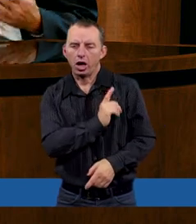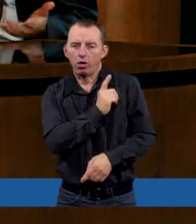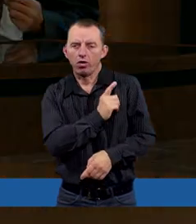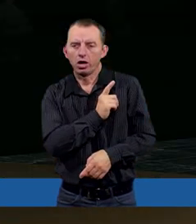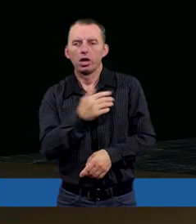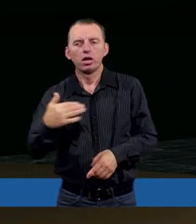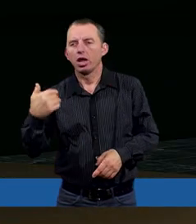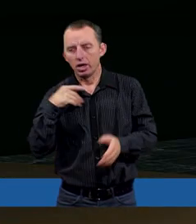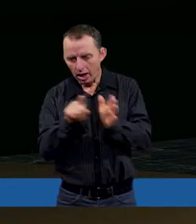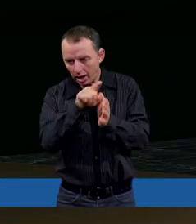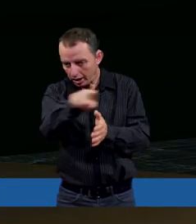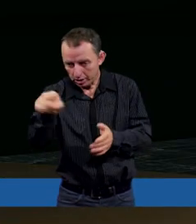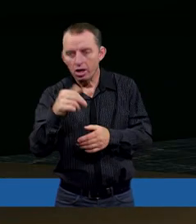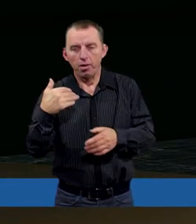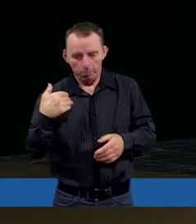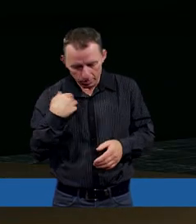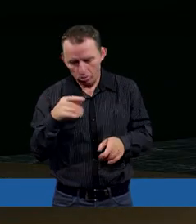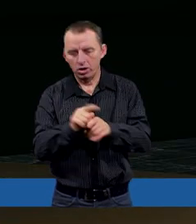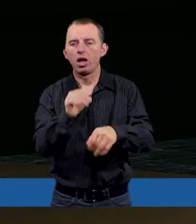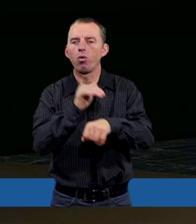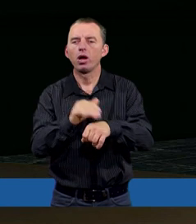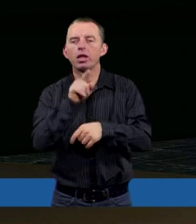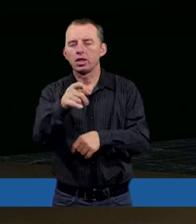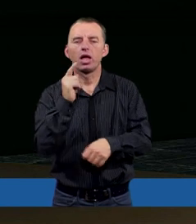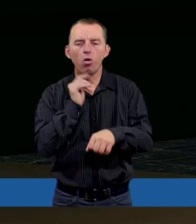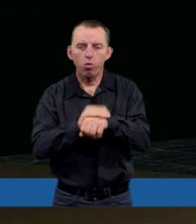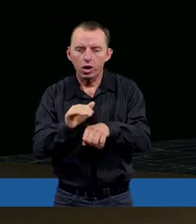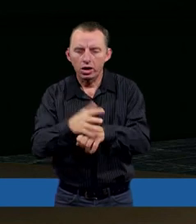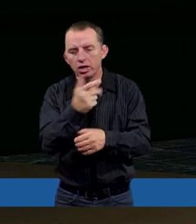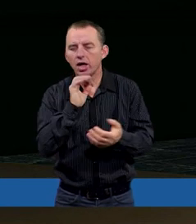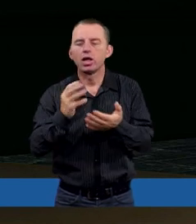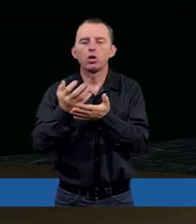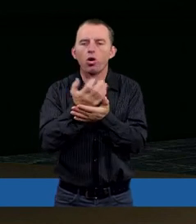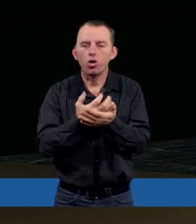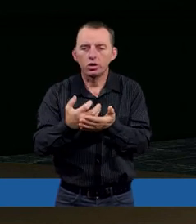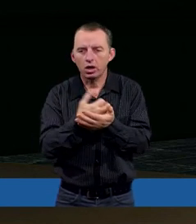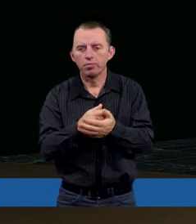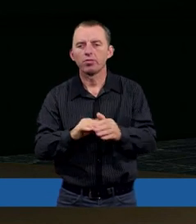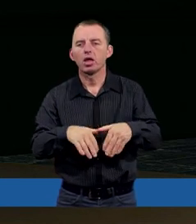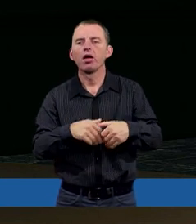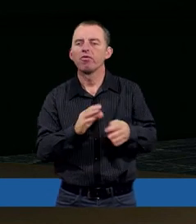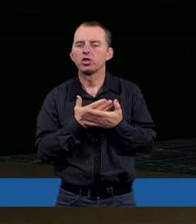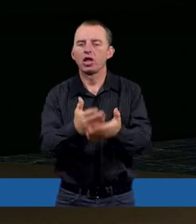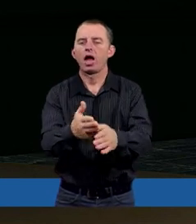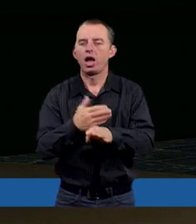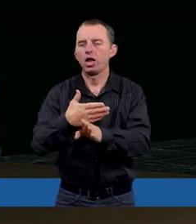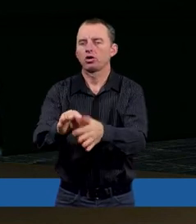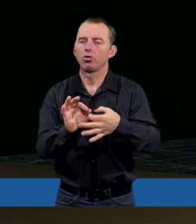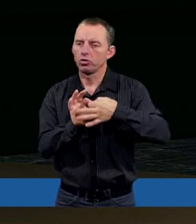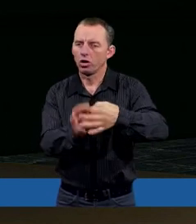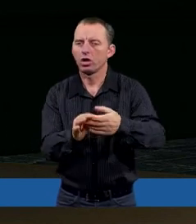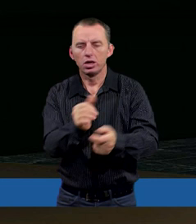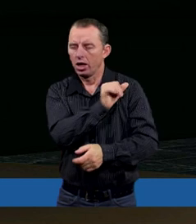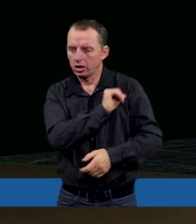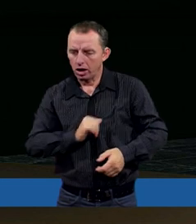Dla nich była łaska też, ale oni z tej łaski nie korzystali w dalszym ciągu nie tylko